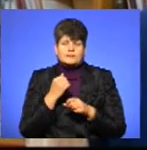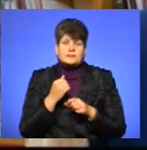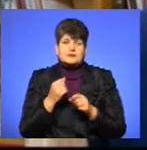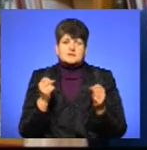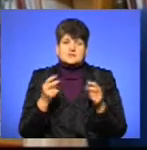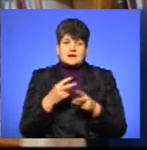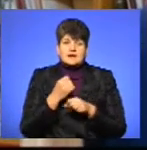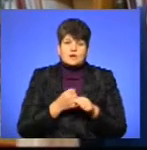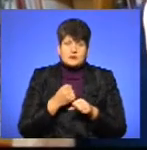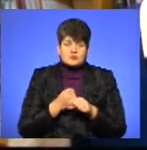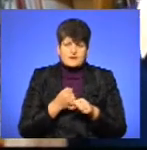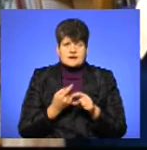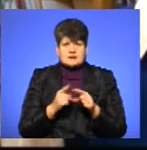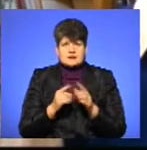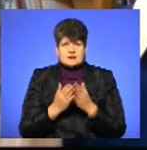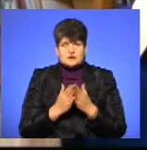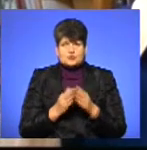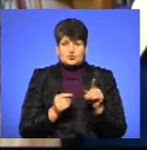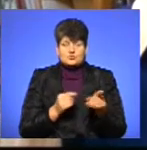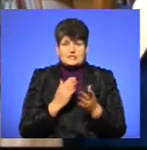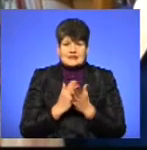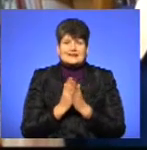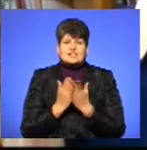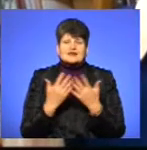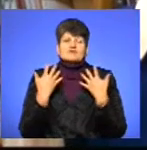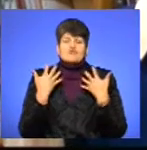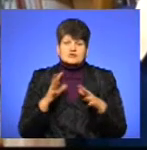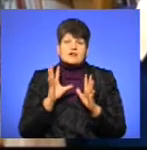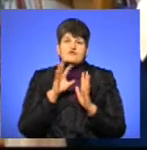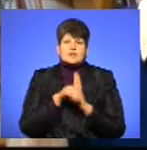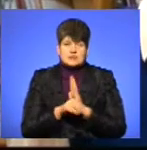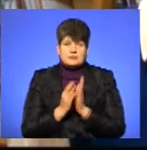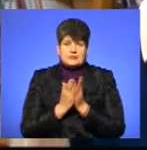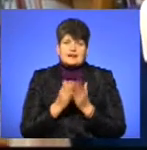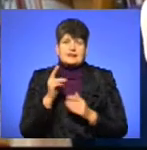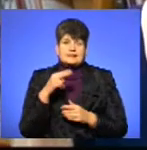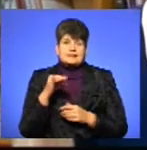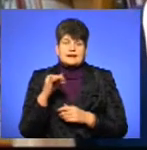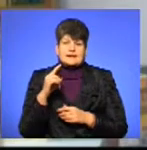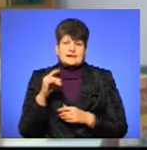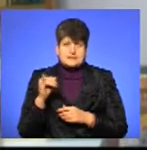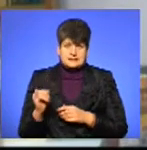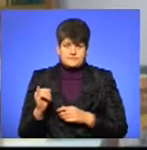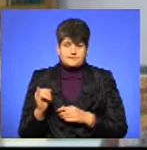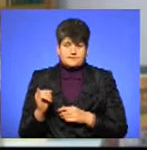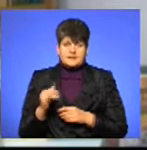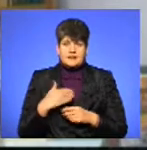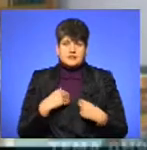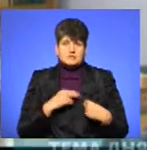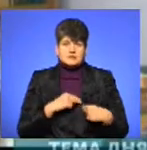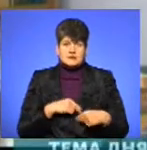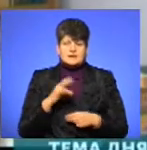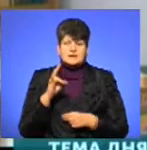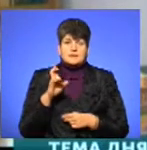одійованих книжок. Ось тут є книжки, які вже увійшли до бібліотеки Дейзі, які вже конвертовано. Наша працівниця